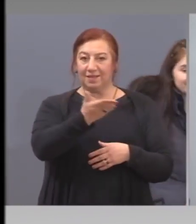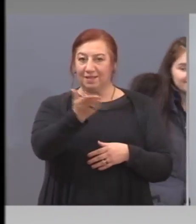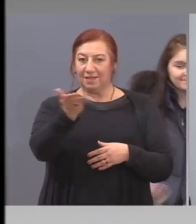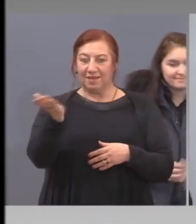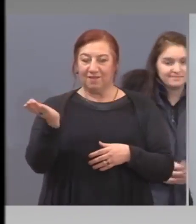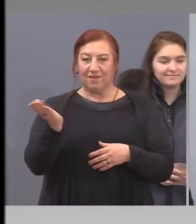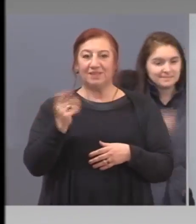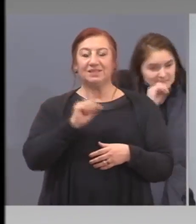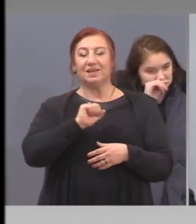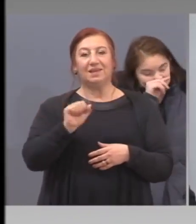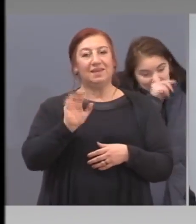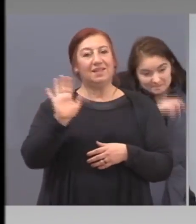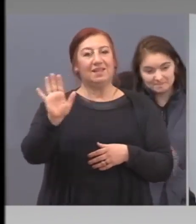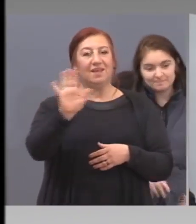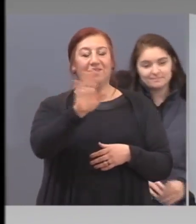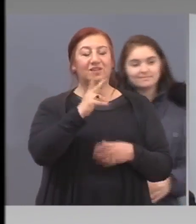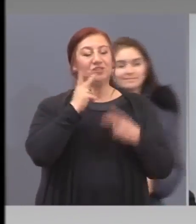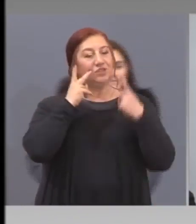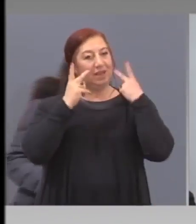зрители и слушатели.